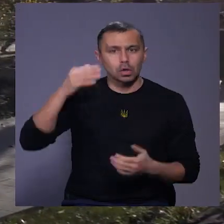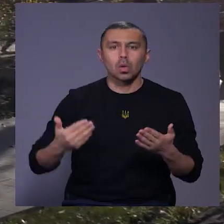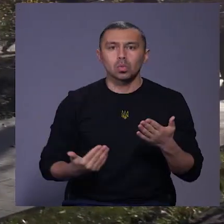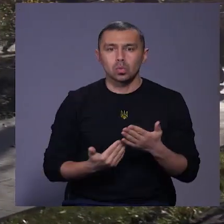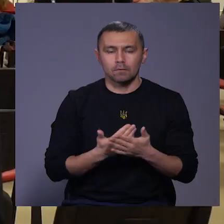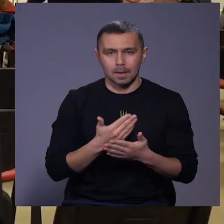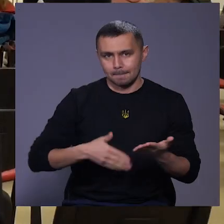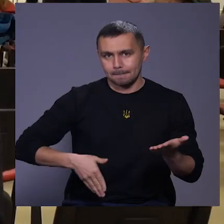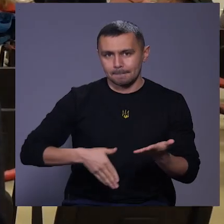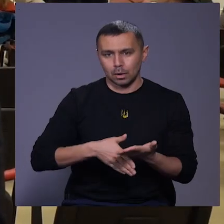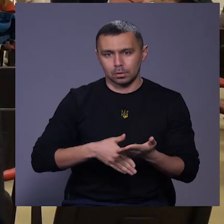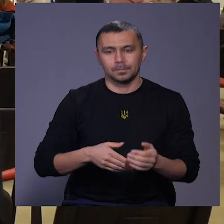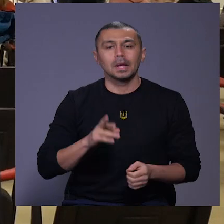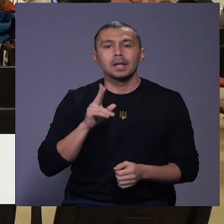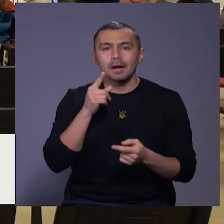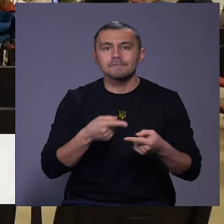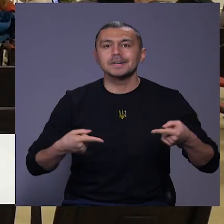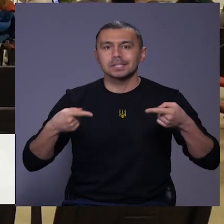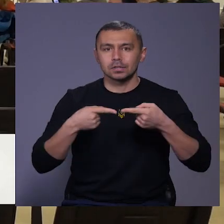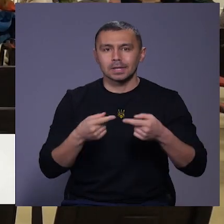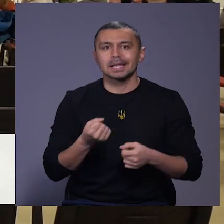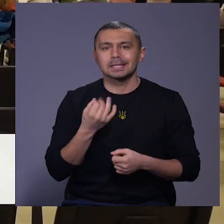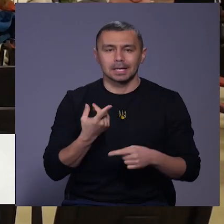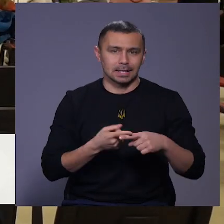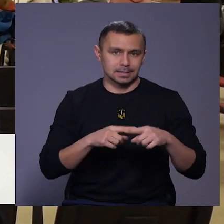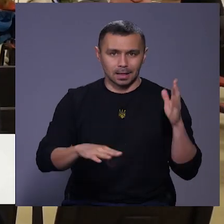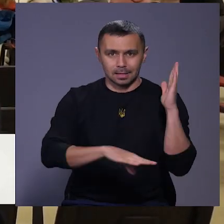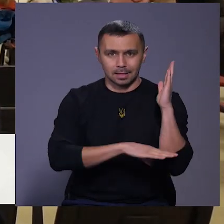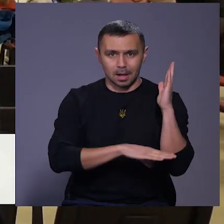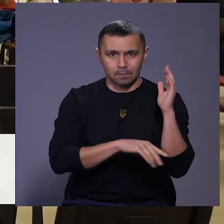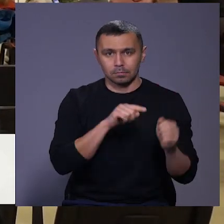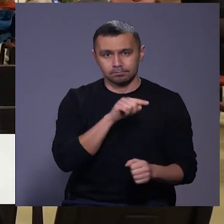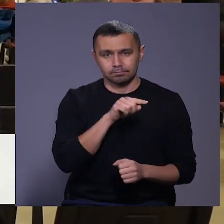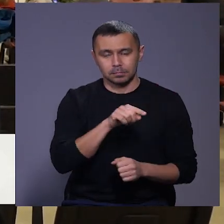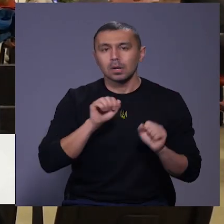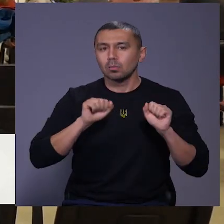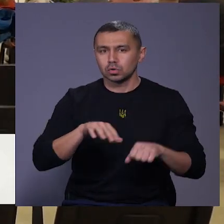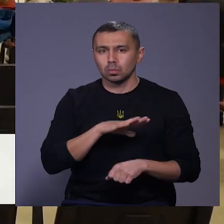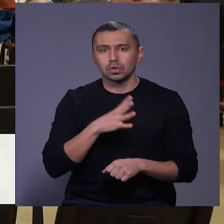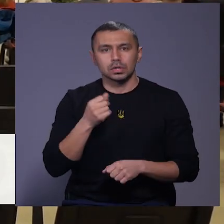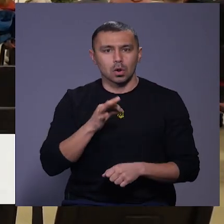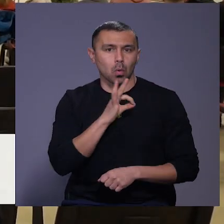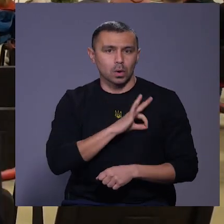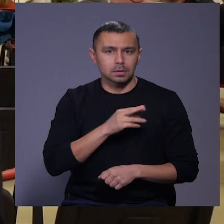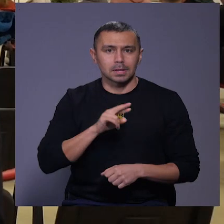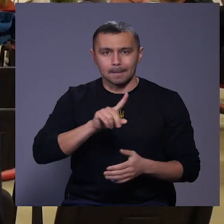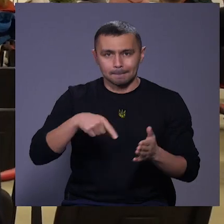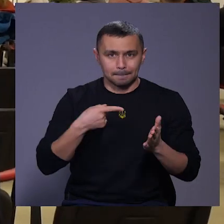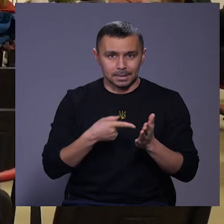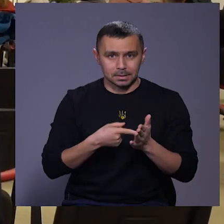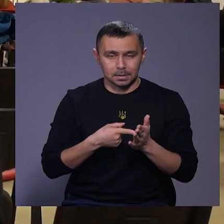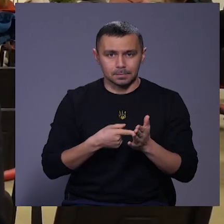методи. Як визначити, наскільки це дерево може бути ще корисним для міста,